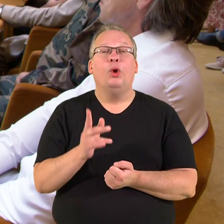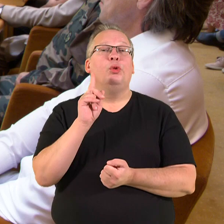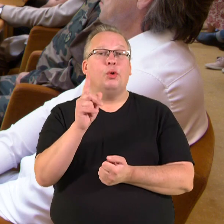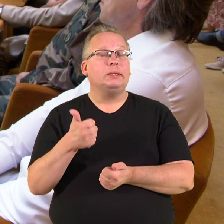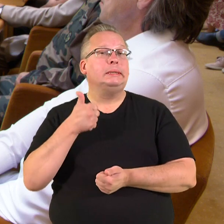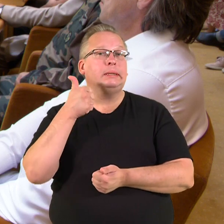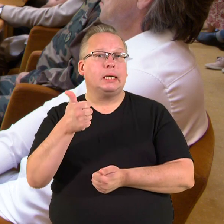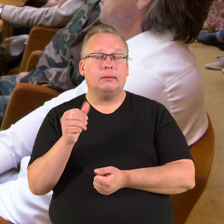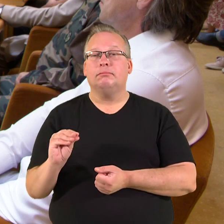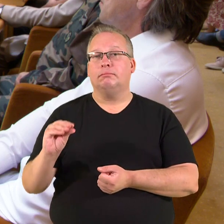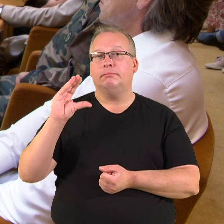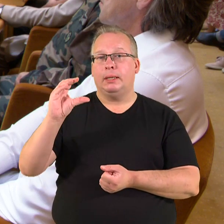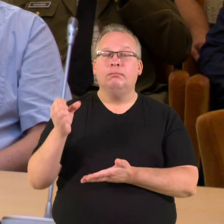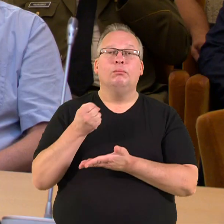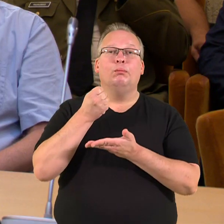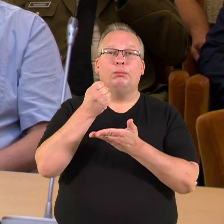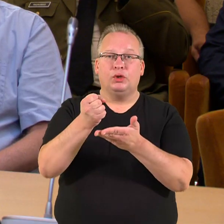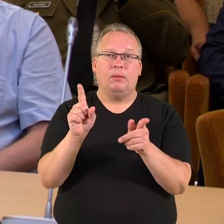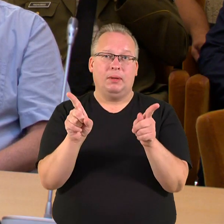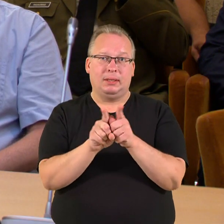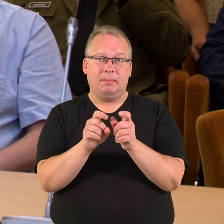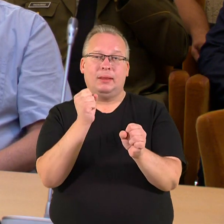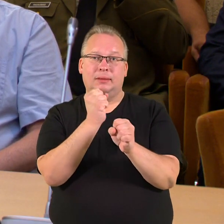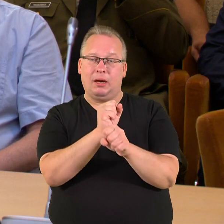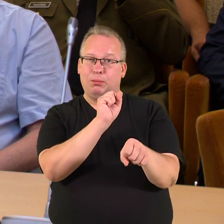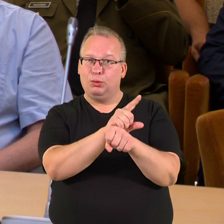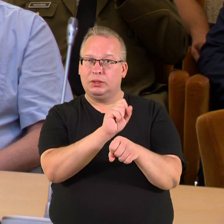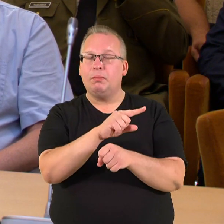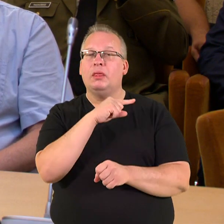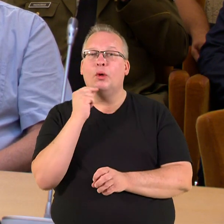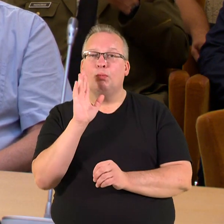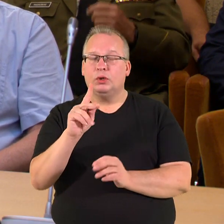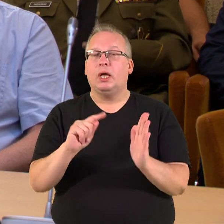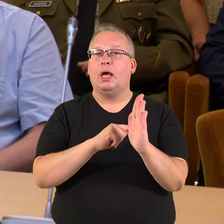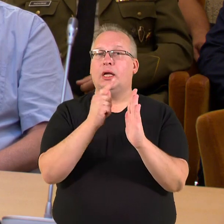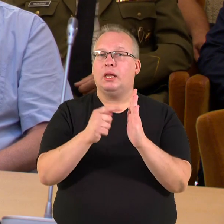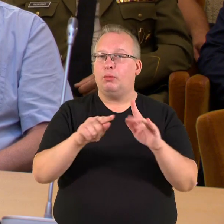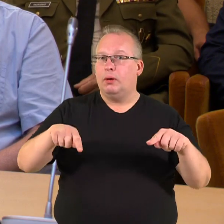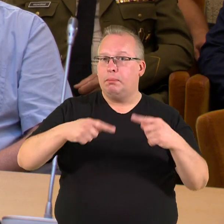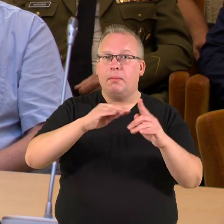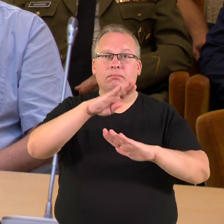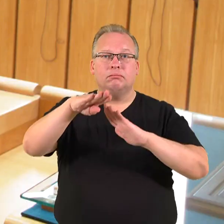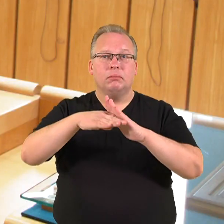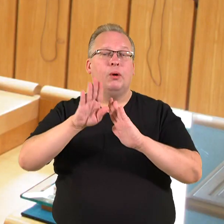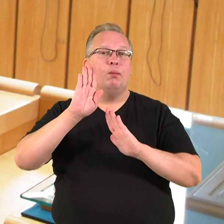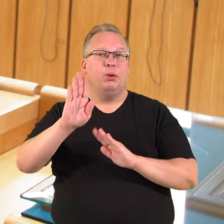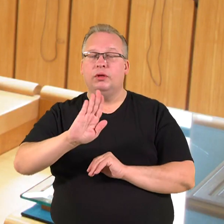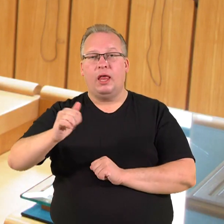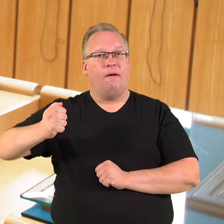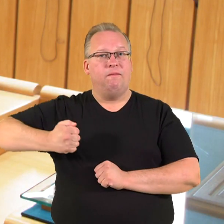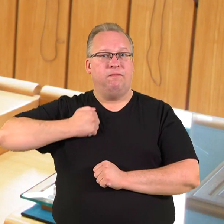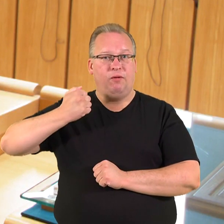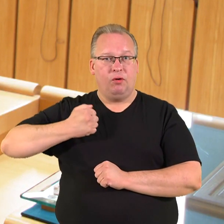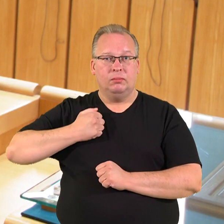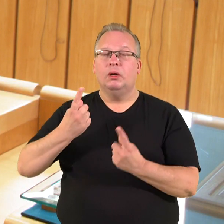dides biudžetas, tačiau ir daugies priskiriamų funkcijų. Bet to, klausimų kelia, pavaldumas Sąjunga taptų pavaldi ne krašto